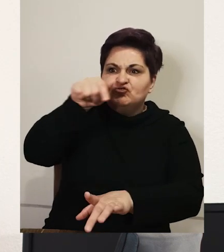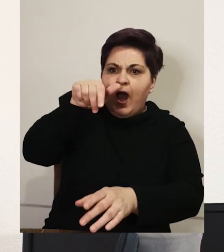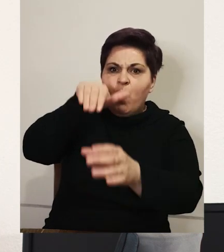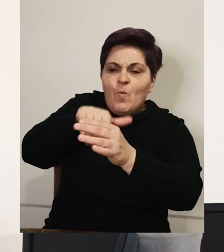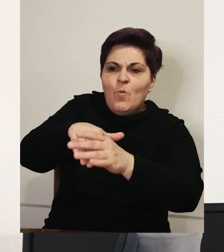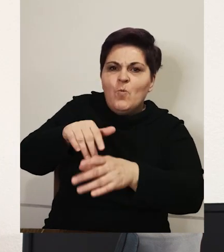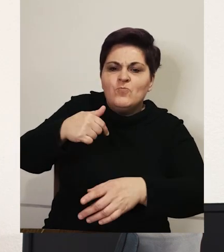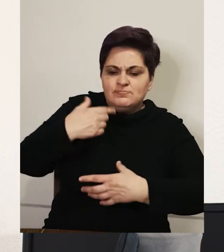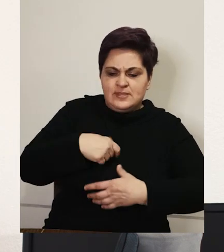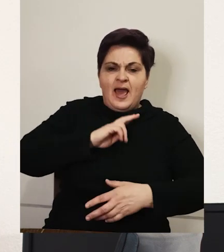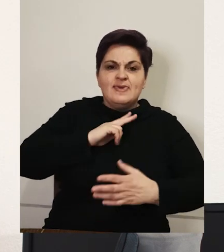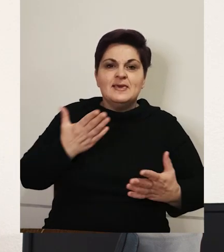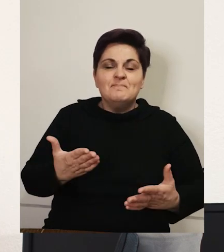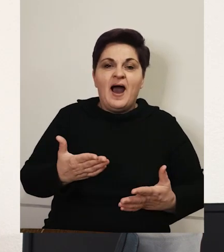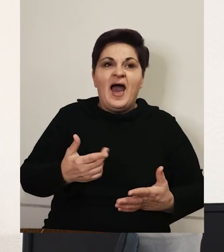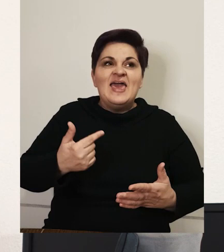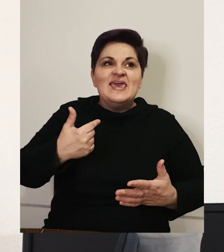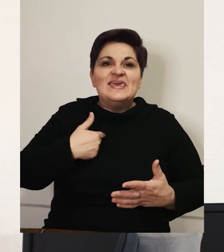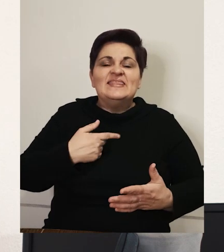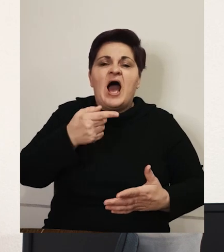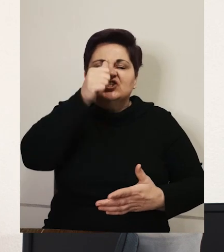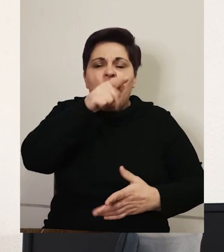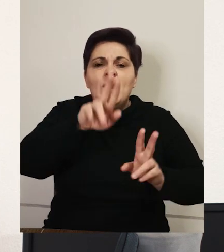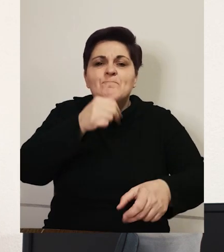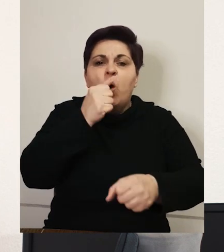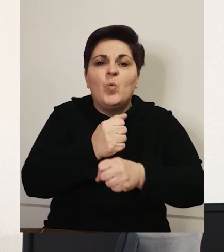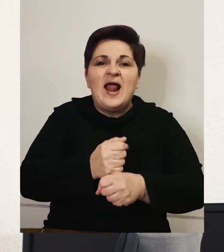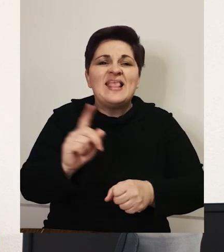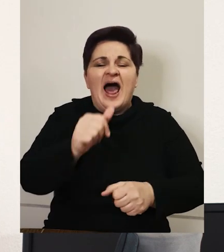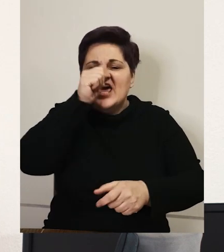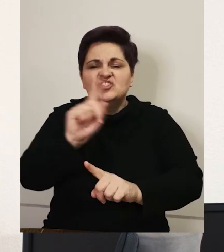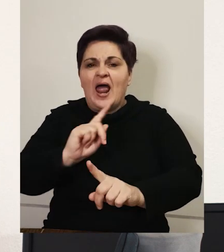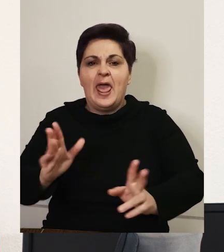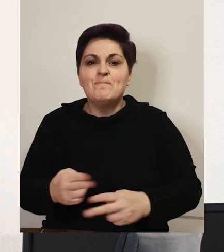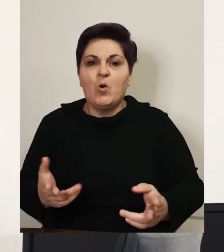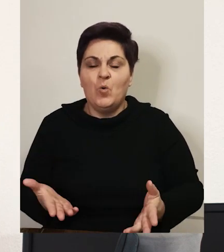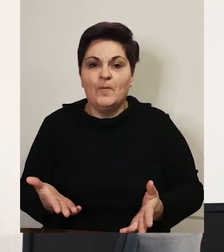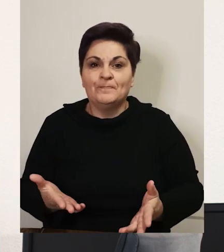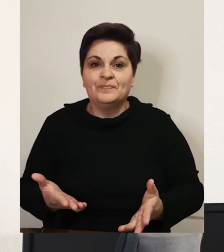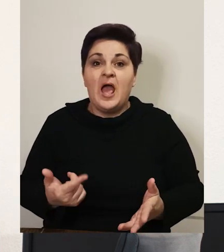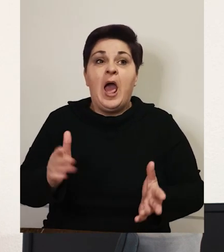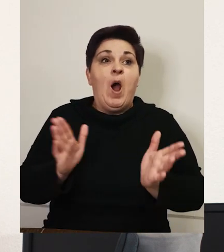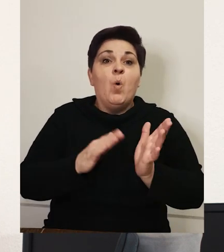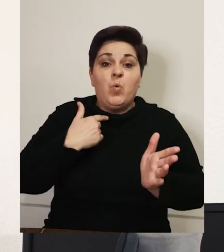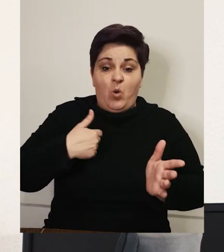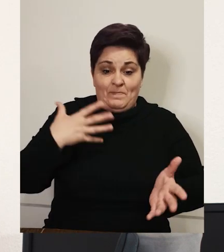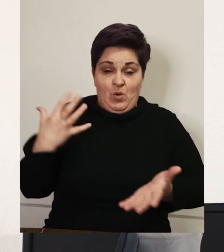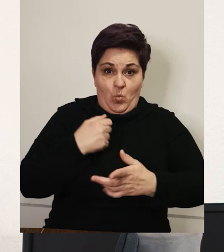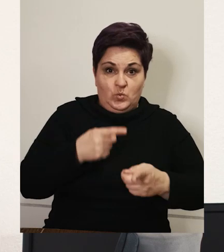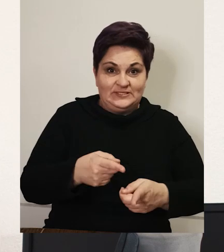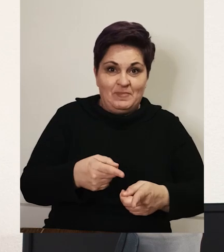da otkrijemo njihove potencijale i da se usmjerimo na ono što oni mogu, a ne na ono što oni ne mogu.